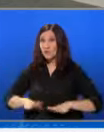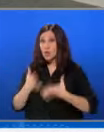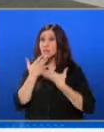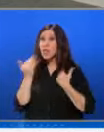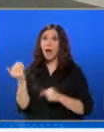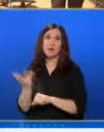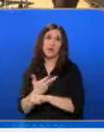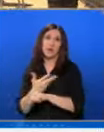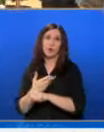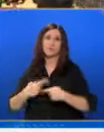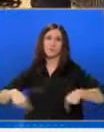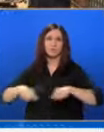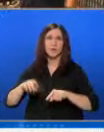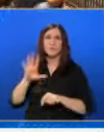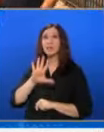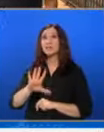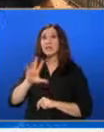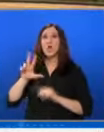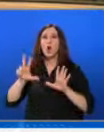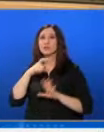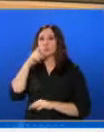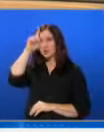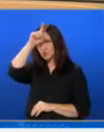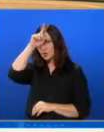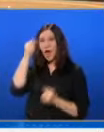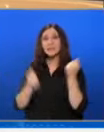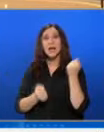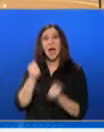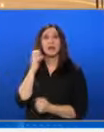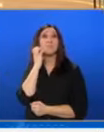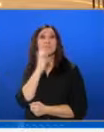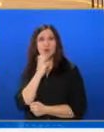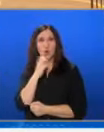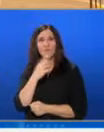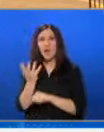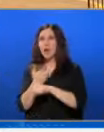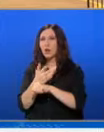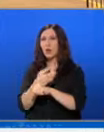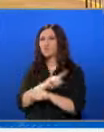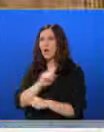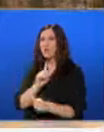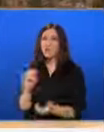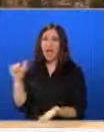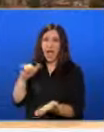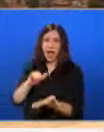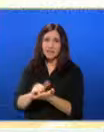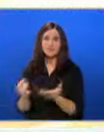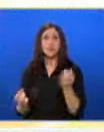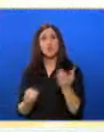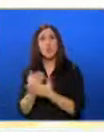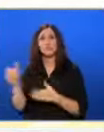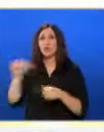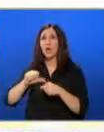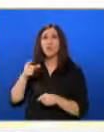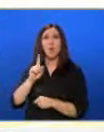няма хеликоптерна площадка. 58-годишната жена е транспортирана до Пирогов. Хеликоптерът не е кацал за презареждане.